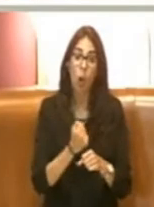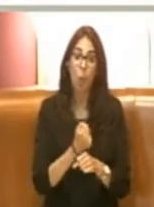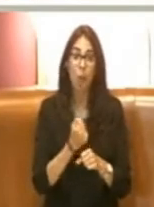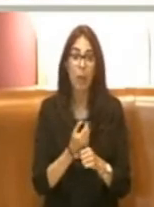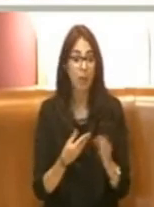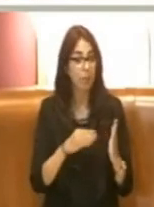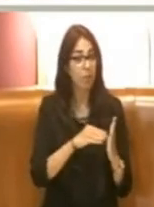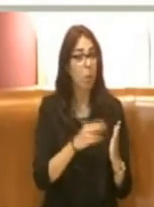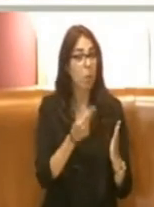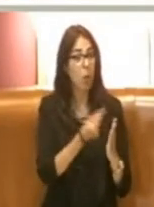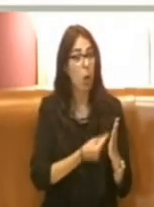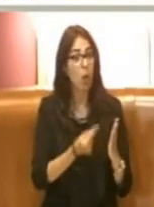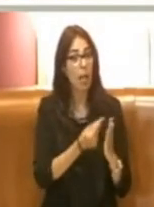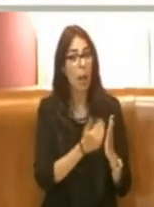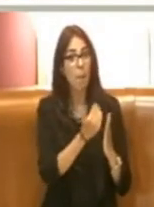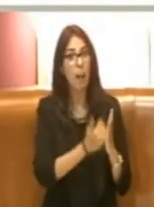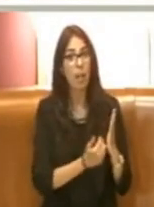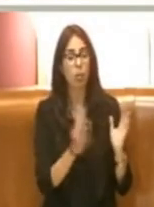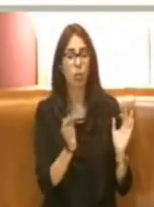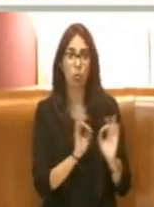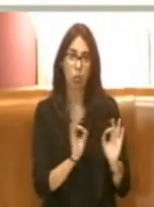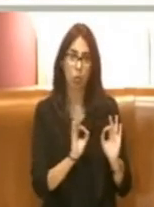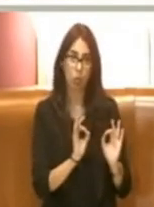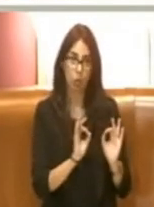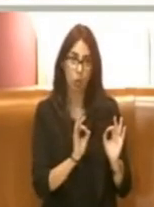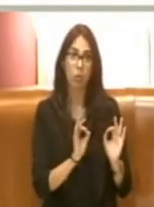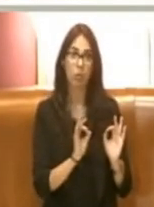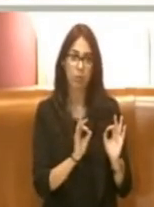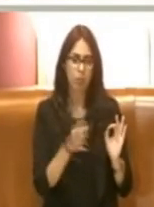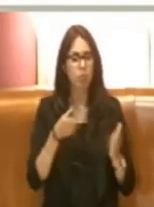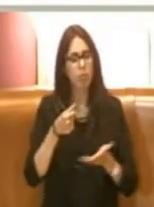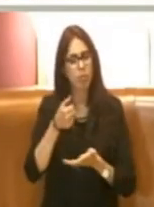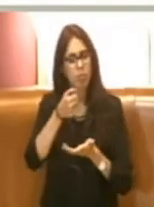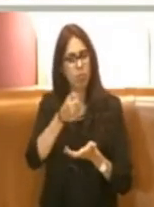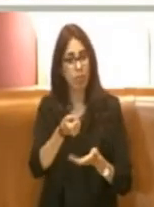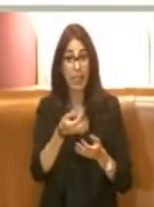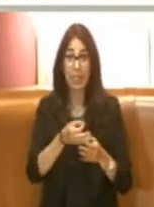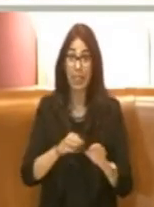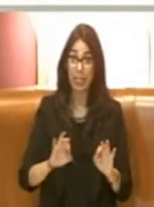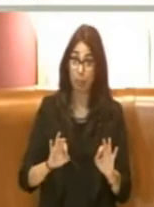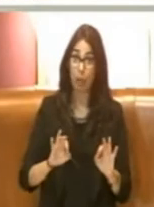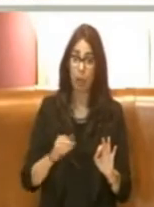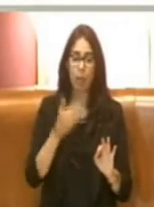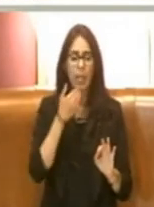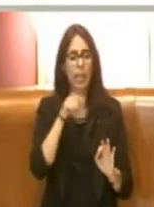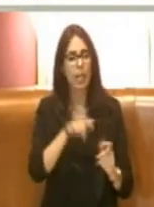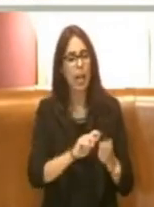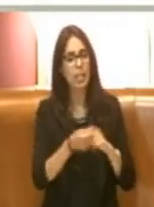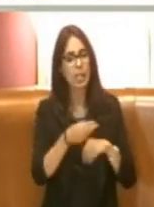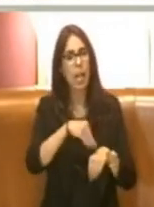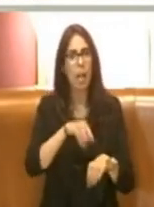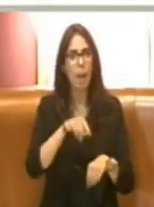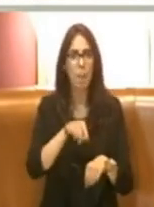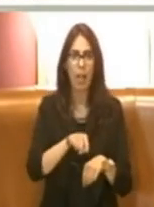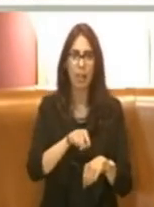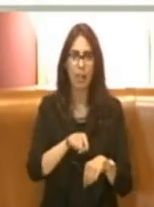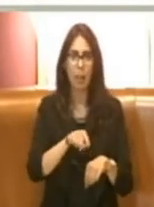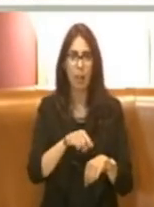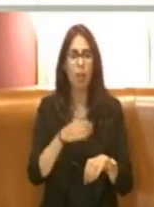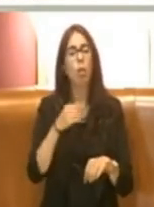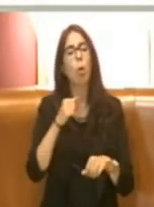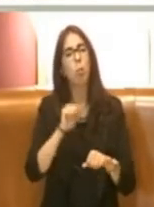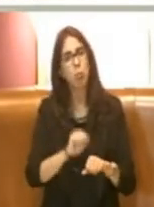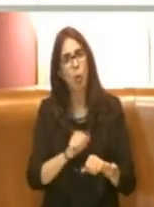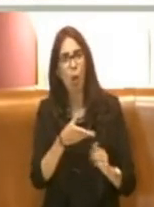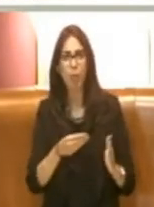programmazione e nel momento in cui i fondi saranno disponibili con questo emendamento rendiamo possibile poi il trasferimento nel